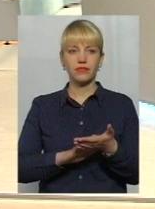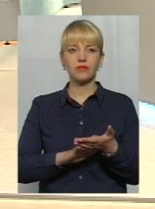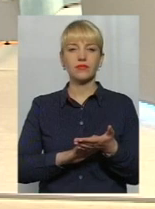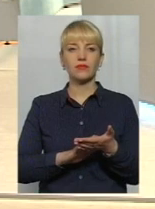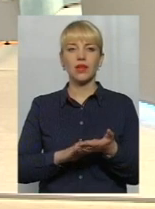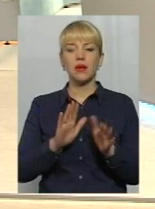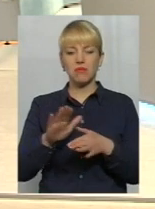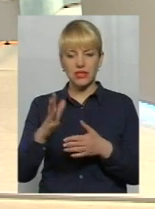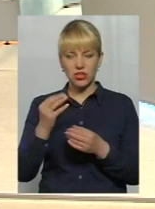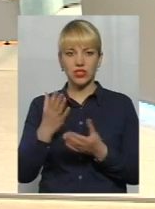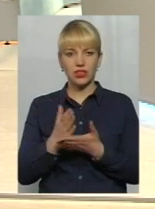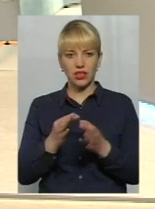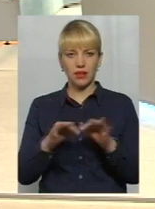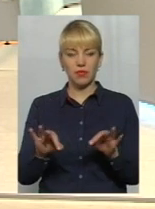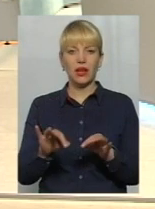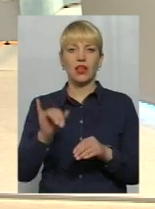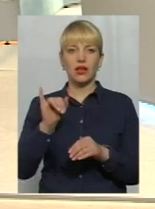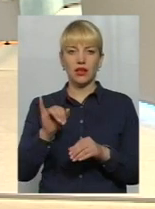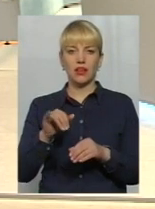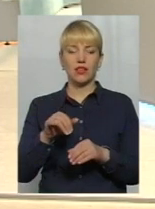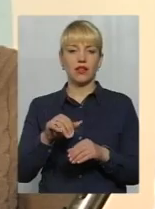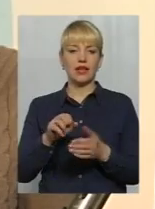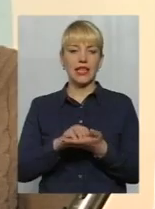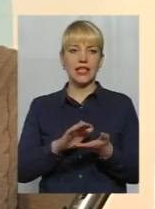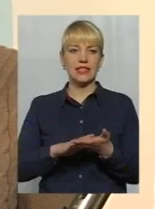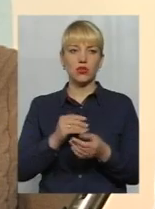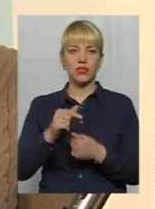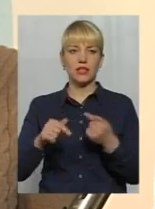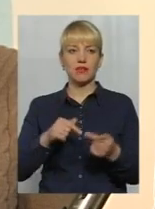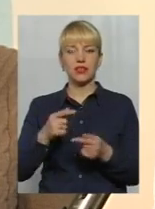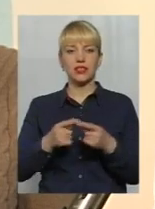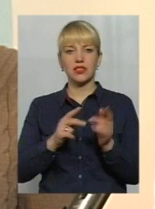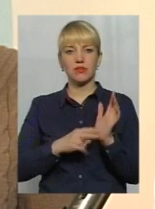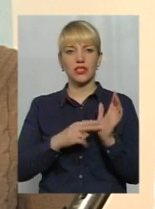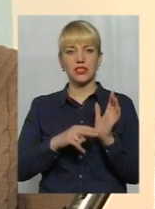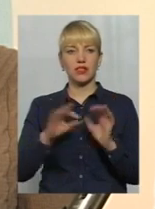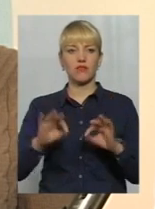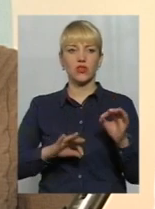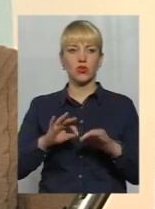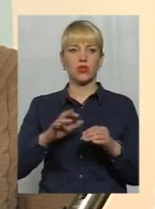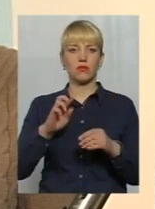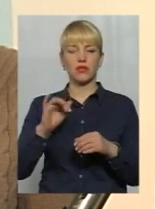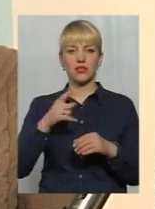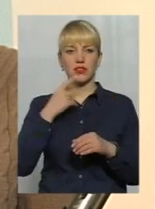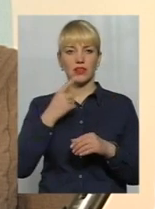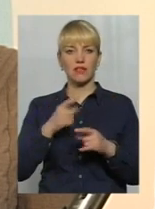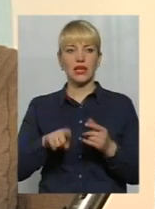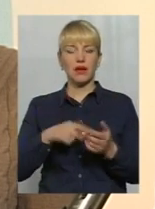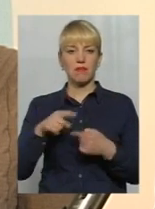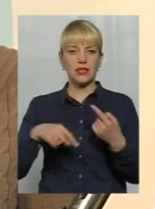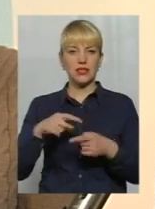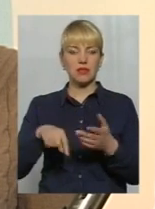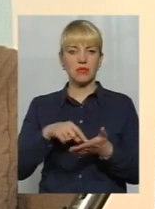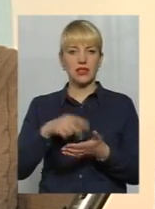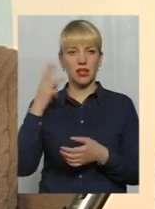але вони ще є. В основному реєструється бізнес, це 70% я б сказав, в основному це бізнес міста Хмельницького,